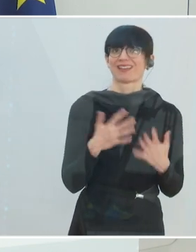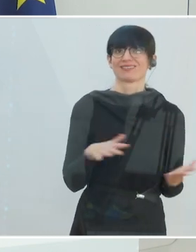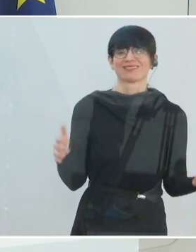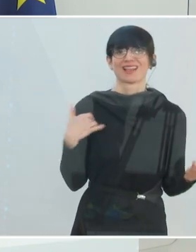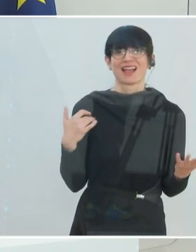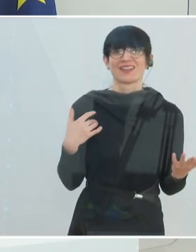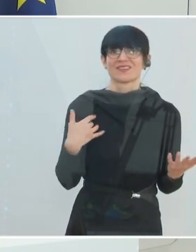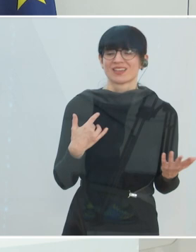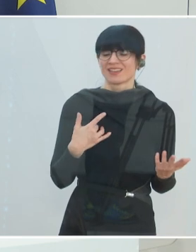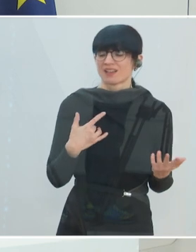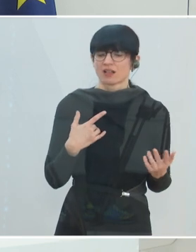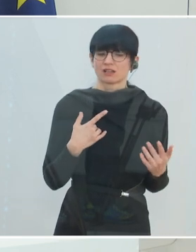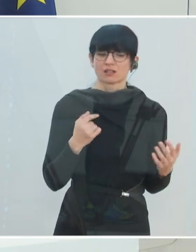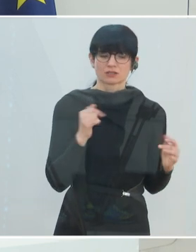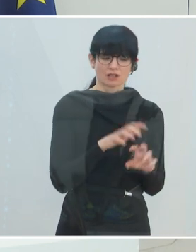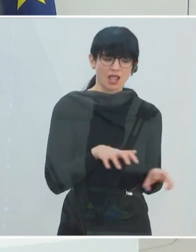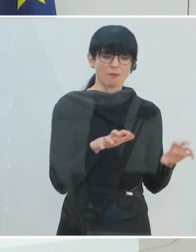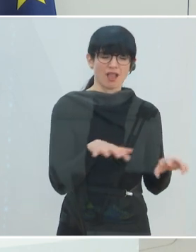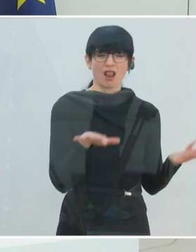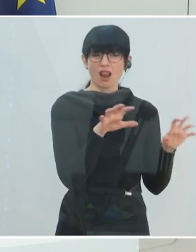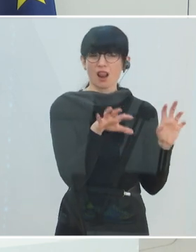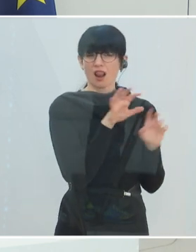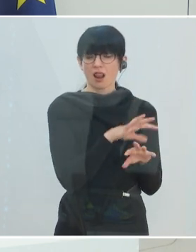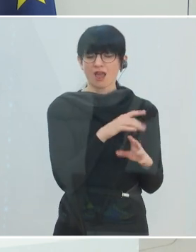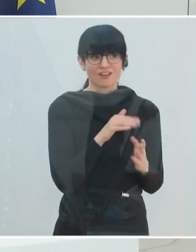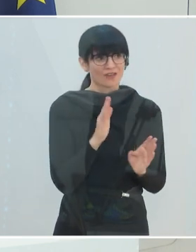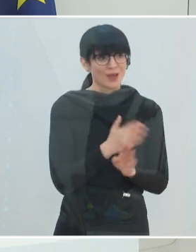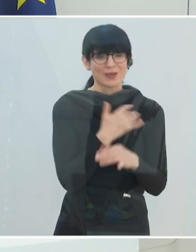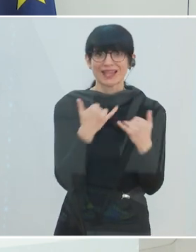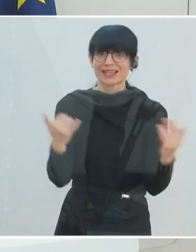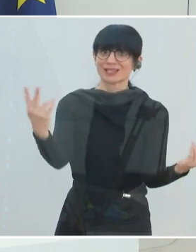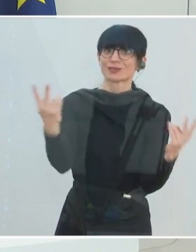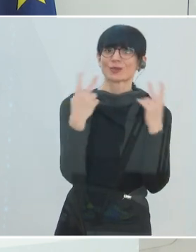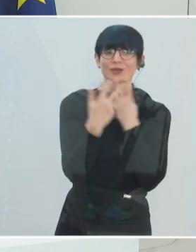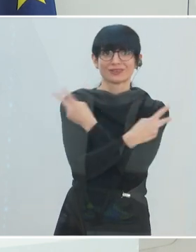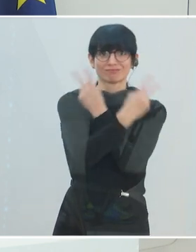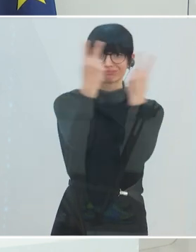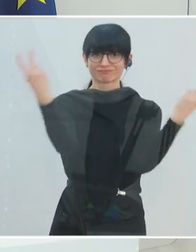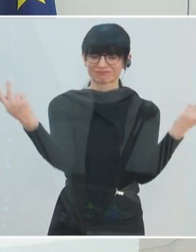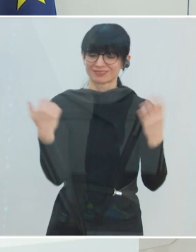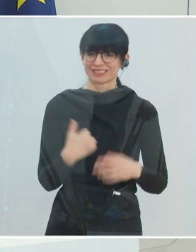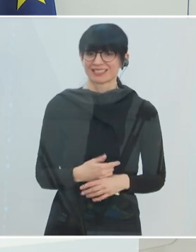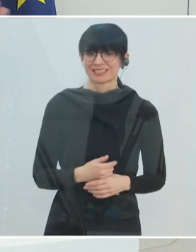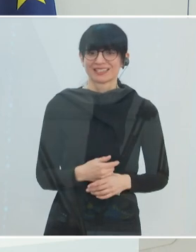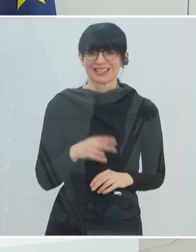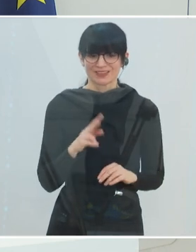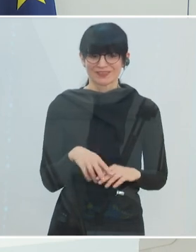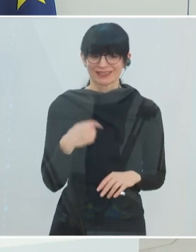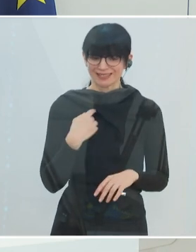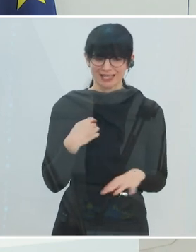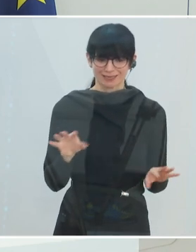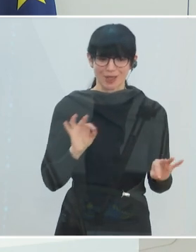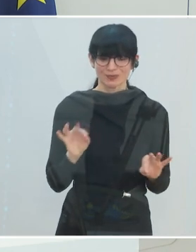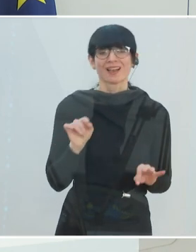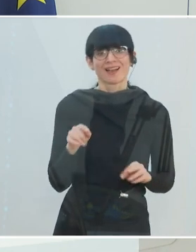wieder aufgeht, nachdem wir ja die ganze Zeit so einen Nebel gehabt haben, der schon auch gewisse Schönheiten hat, aber wenn ich mir das aussuchen kann, dann